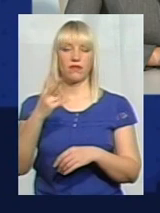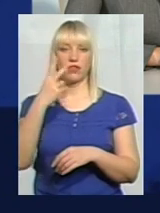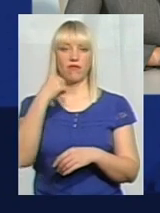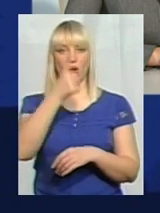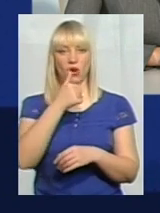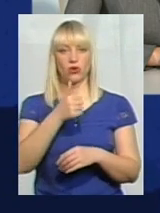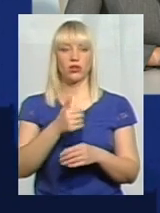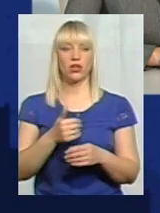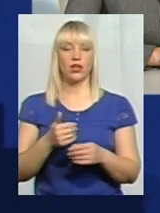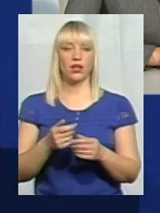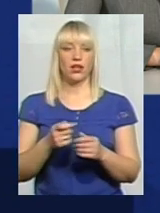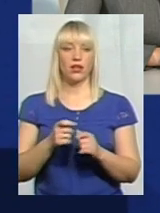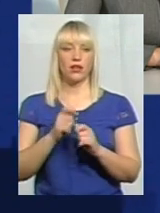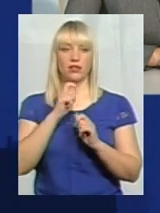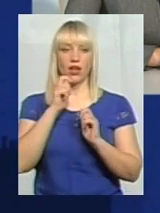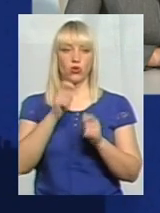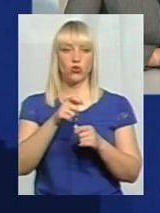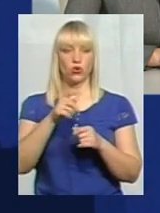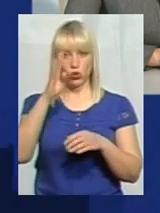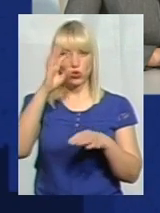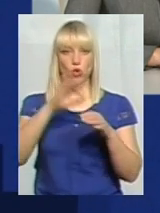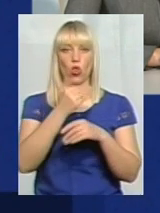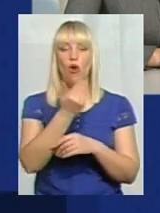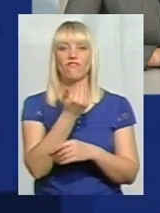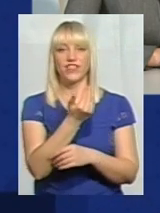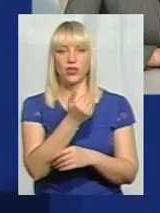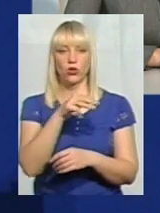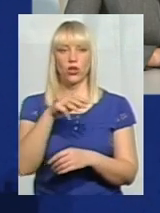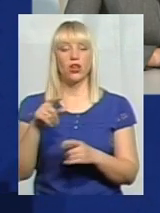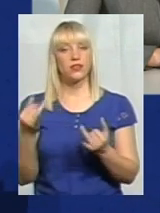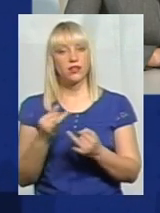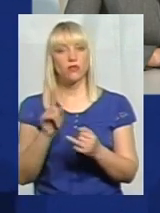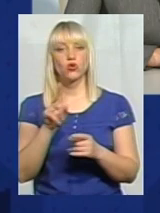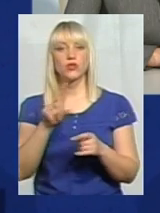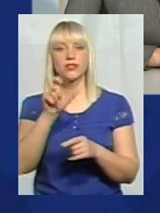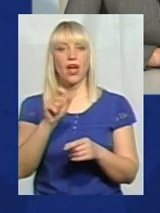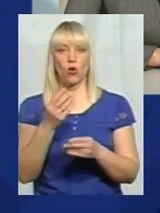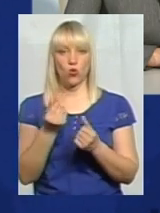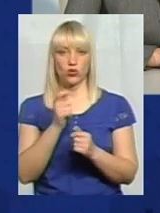дарують чоловіку Ірини Трунової. Це було б цікаво дізнати, що це за такі грошові подарунки.